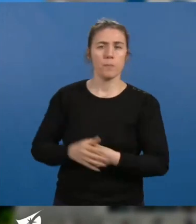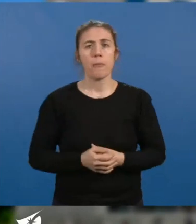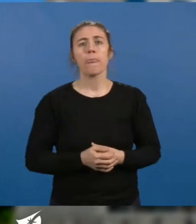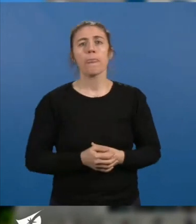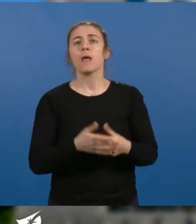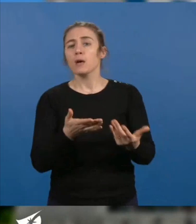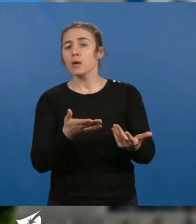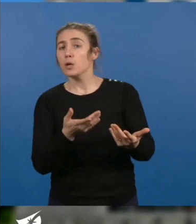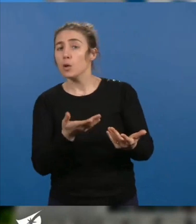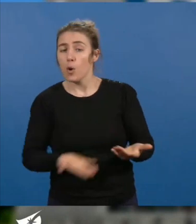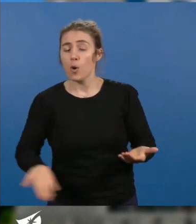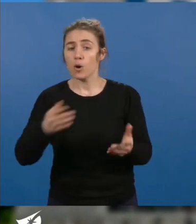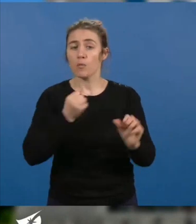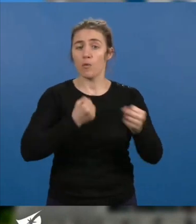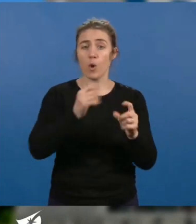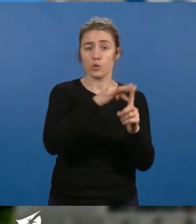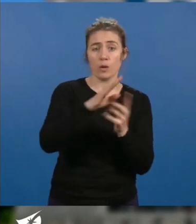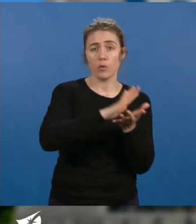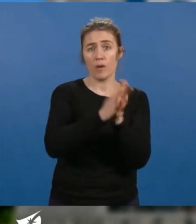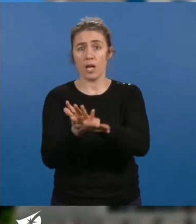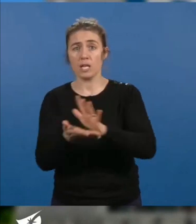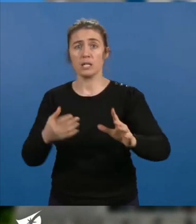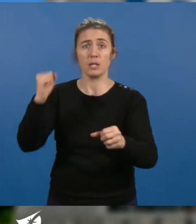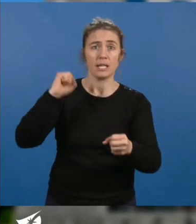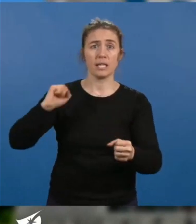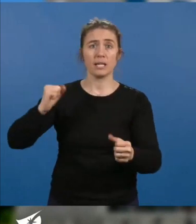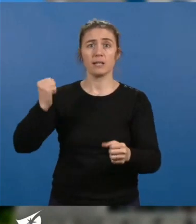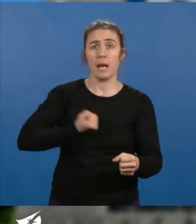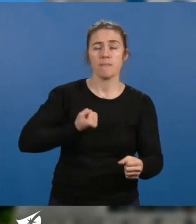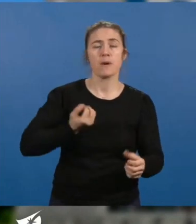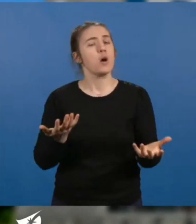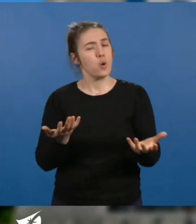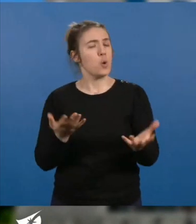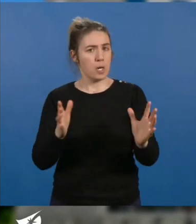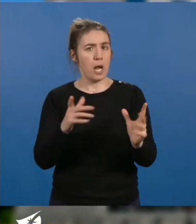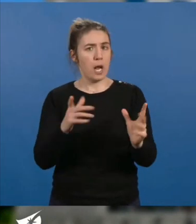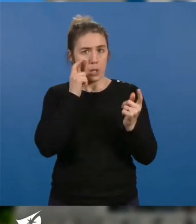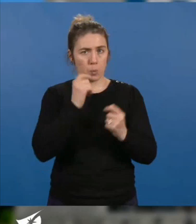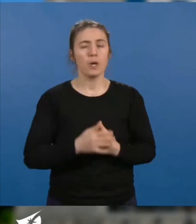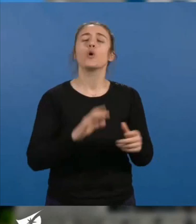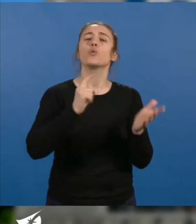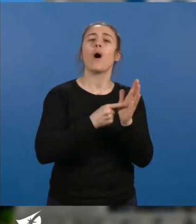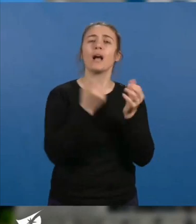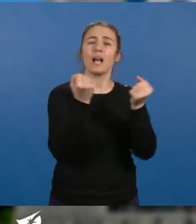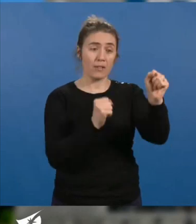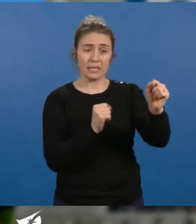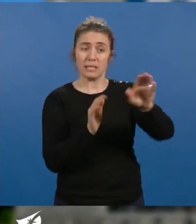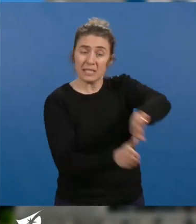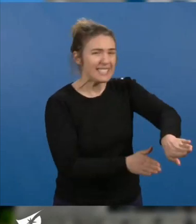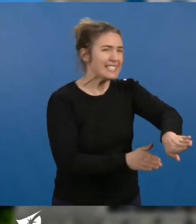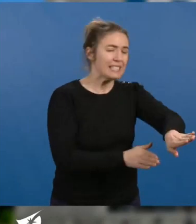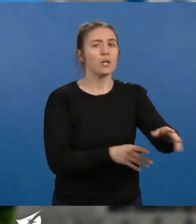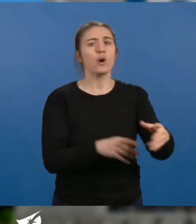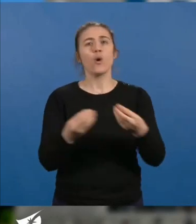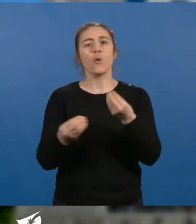social, et c'est un danger pour notre démocratie. L'atteinte aux droits de grève, les réquisitions, les déblocages